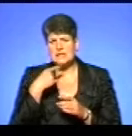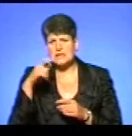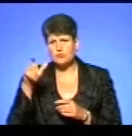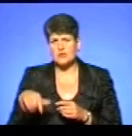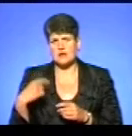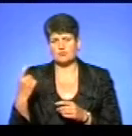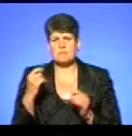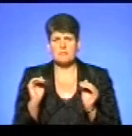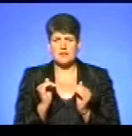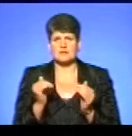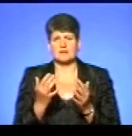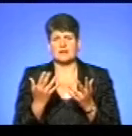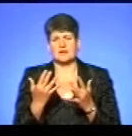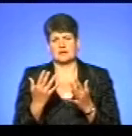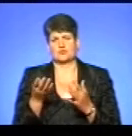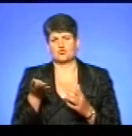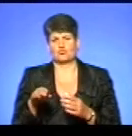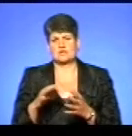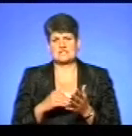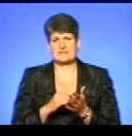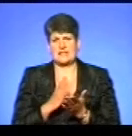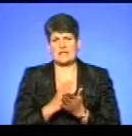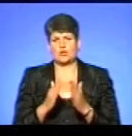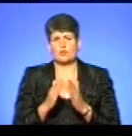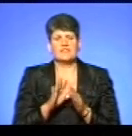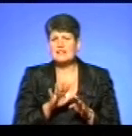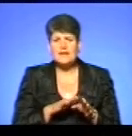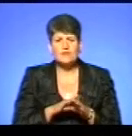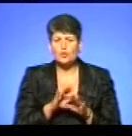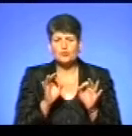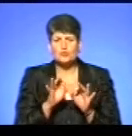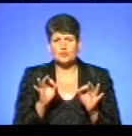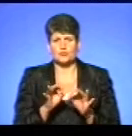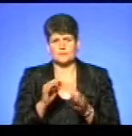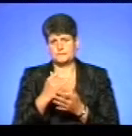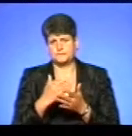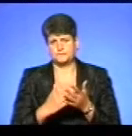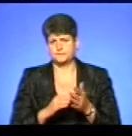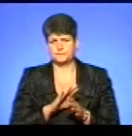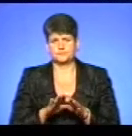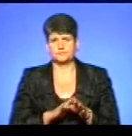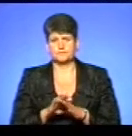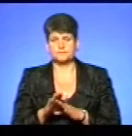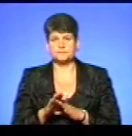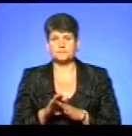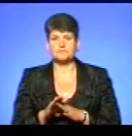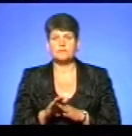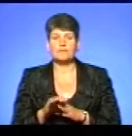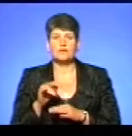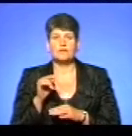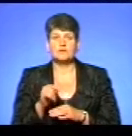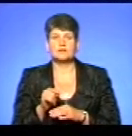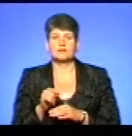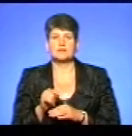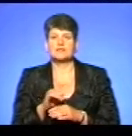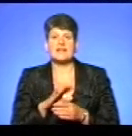невеликі господарства, що покілька десятків мають свиней вдома. Бо вони не виконують абсолютно той позбору, що я назвав по білокорниці. От мало того, він не вірив в те, що